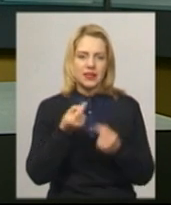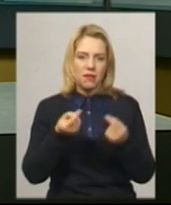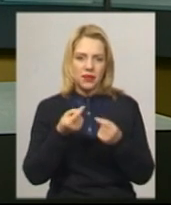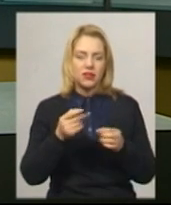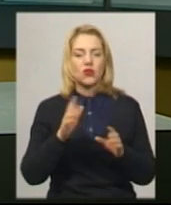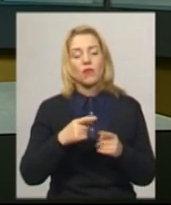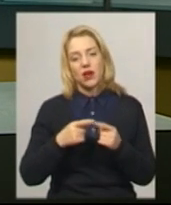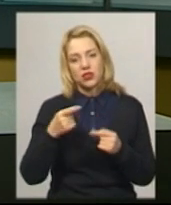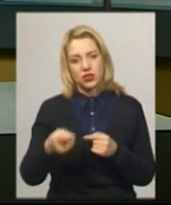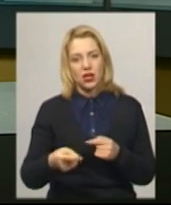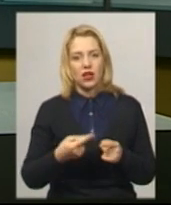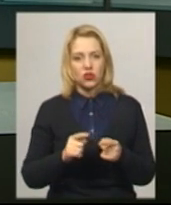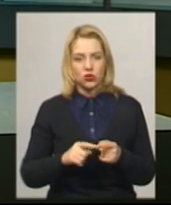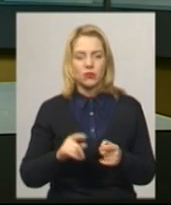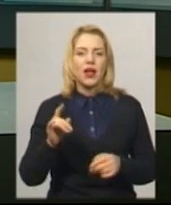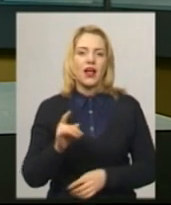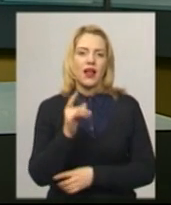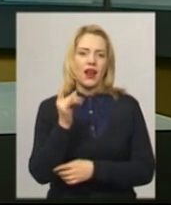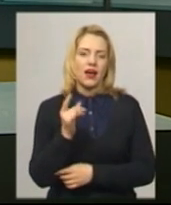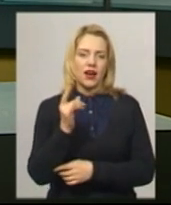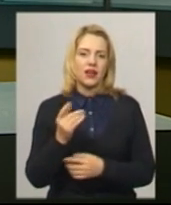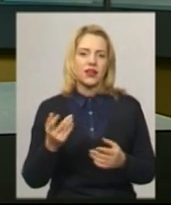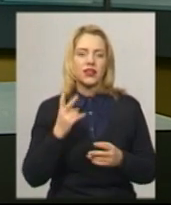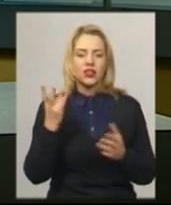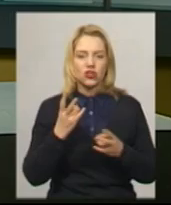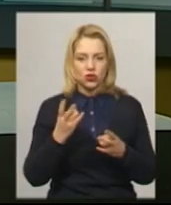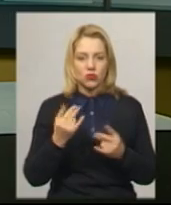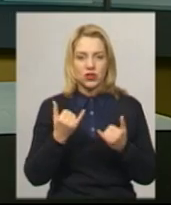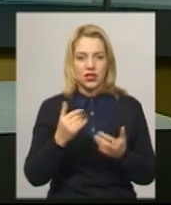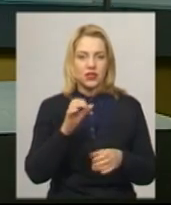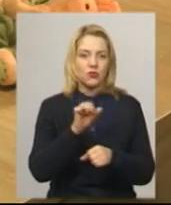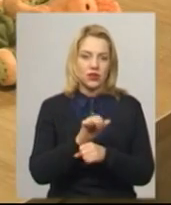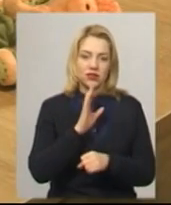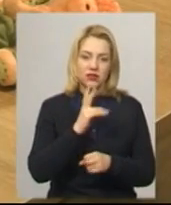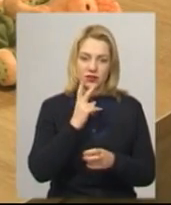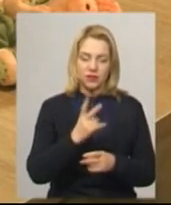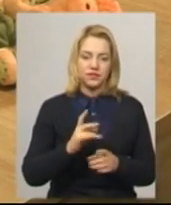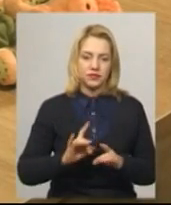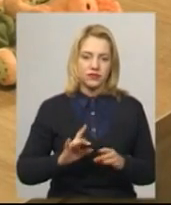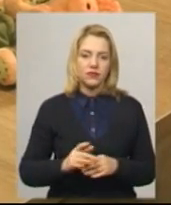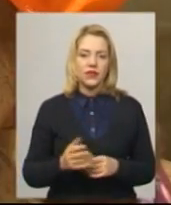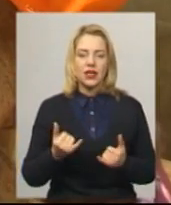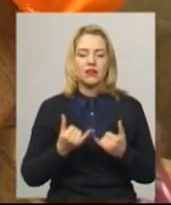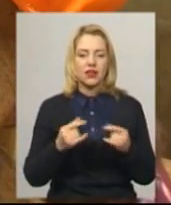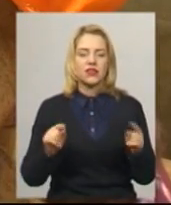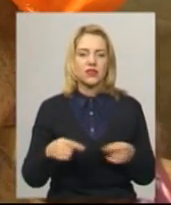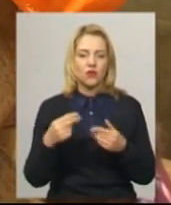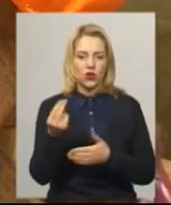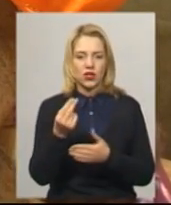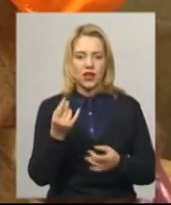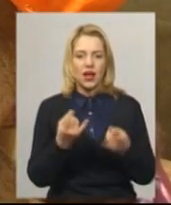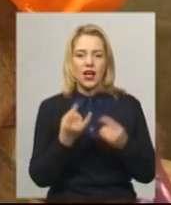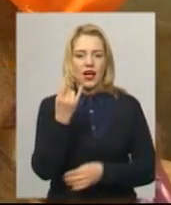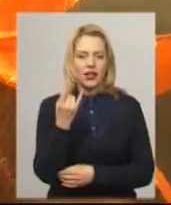Спробувала чимало технік. Над чим працює зараз майстриня, дізнавалась Леся Боровець. Для створення іграшок обов'язково має бути